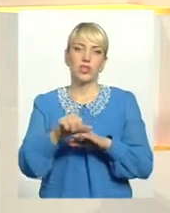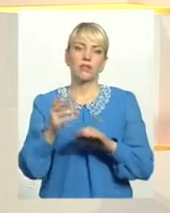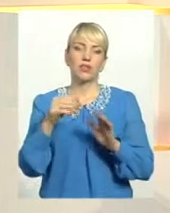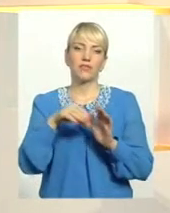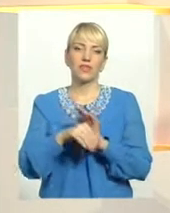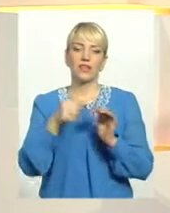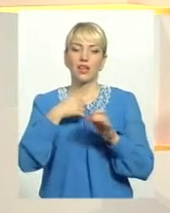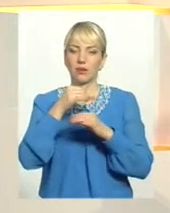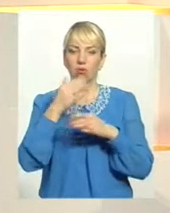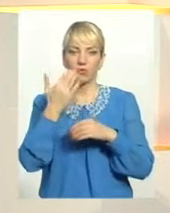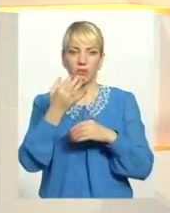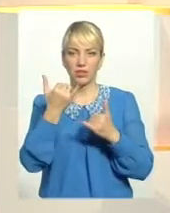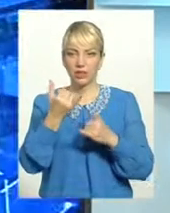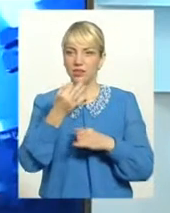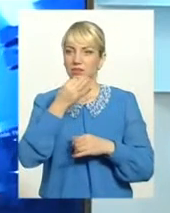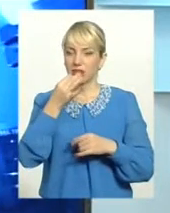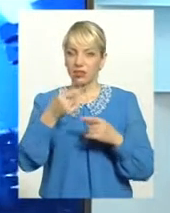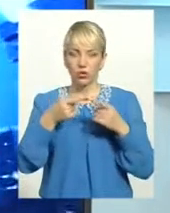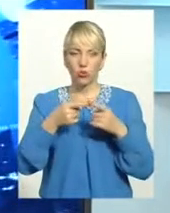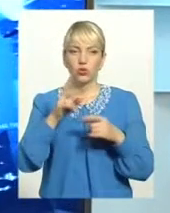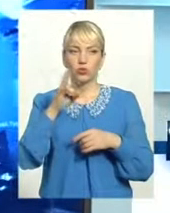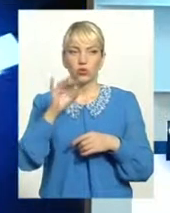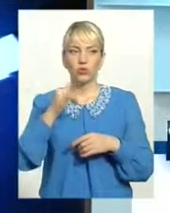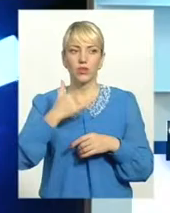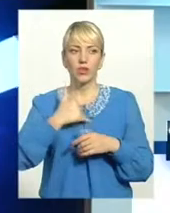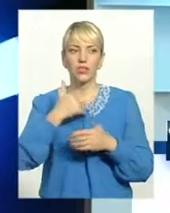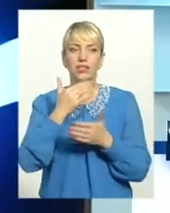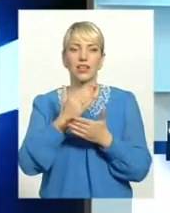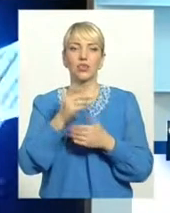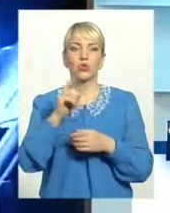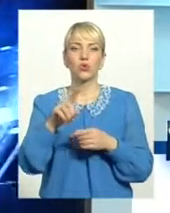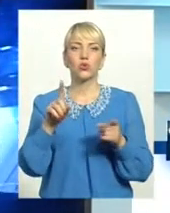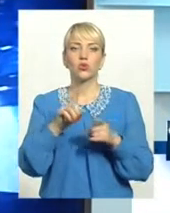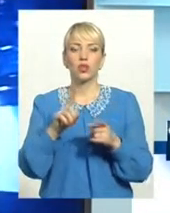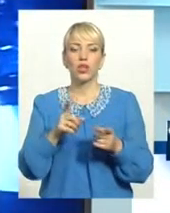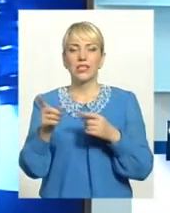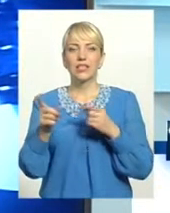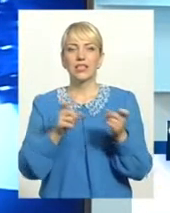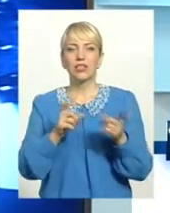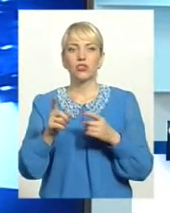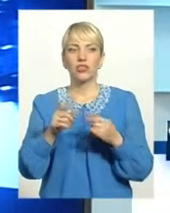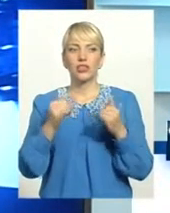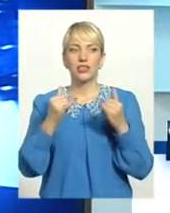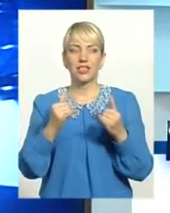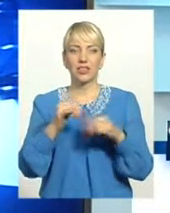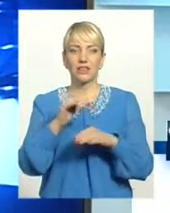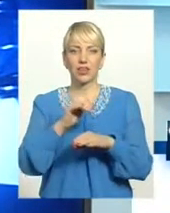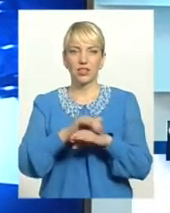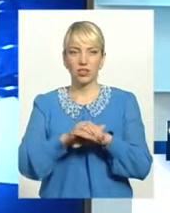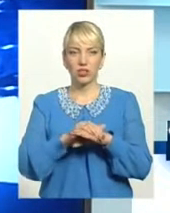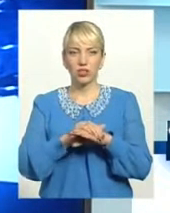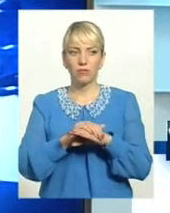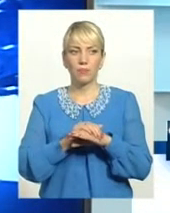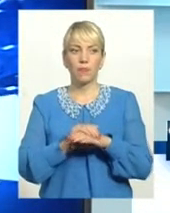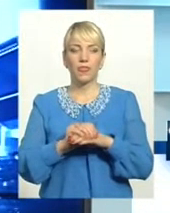Я зараз так не можу сказати точно, але в нас є то, що і залучається, зараз фактично залучається